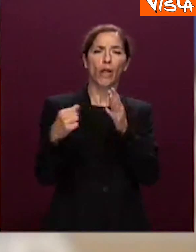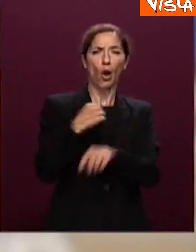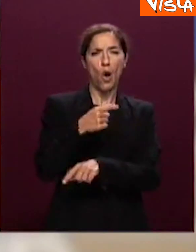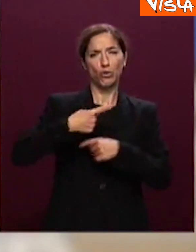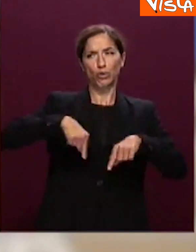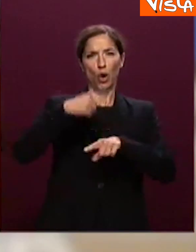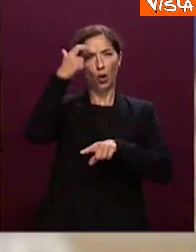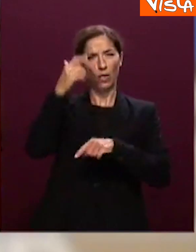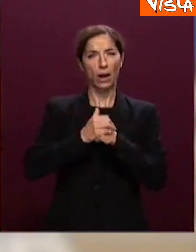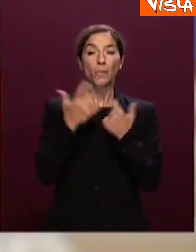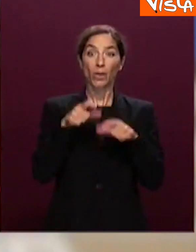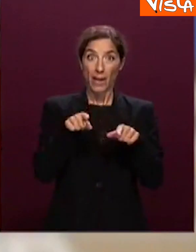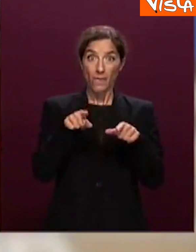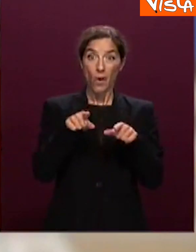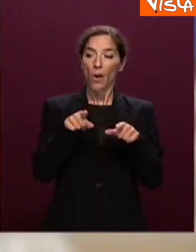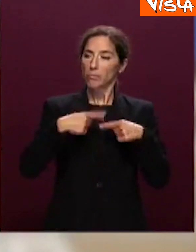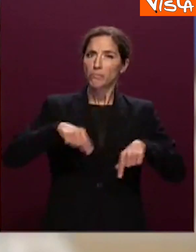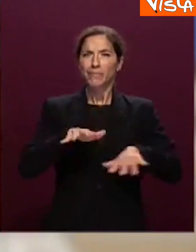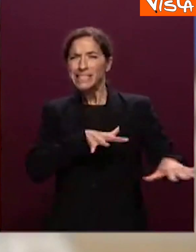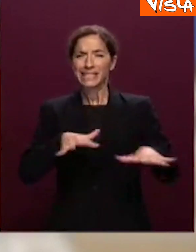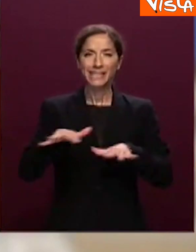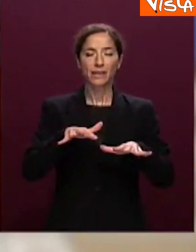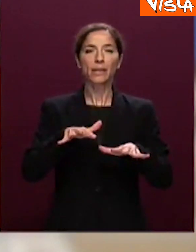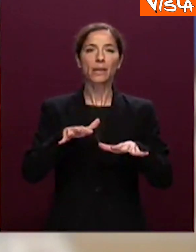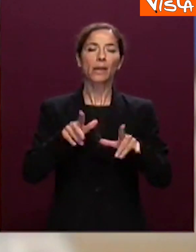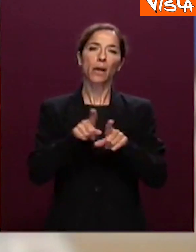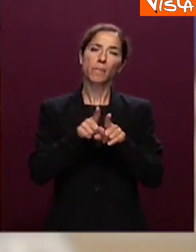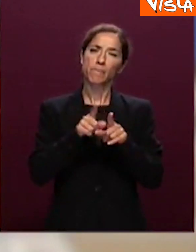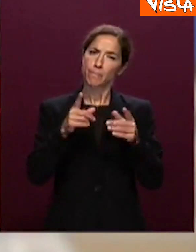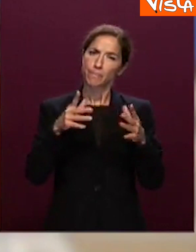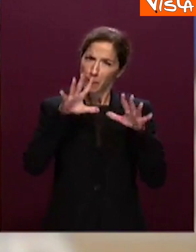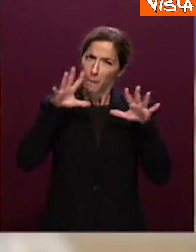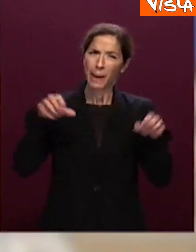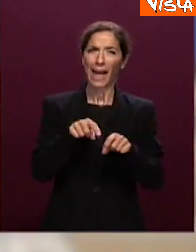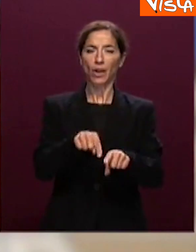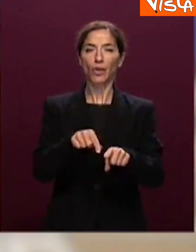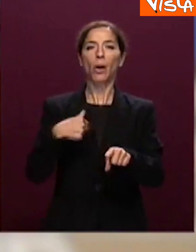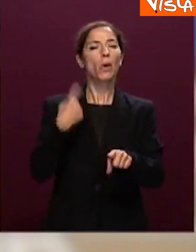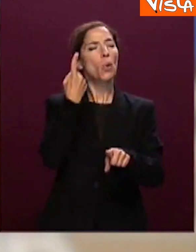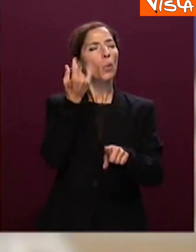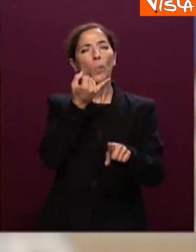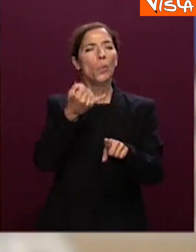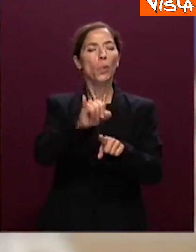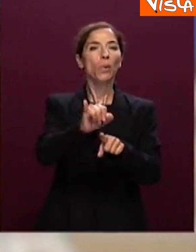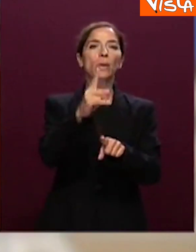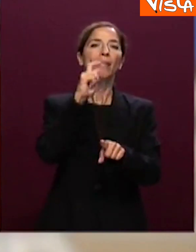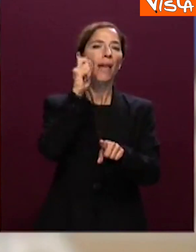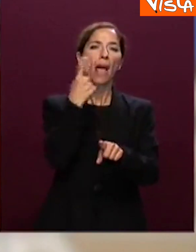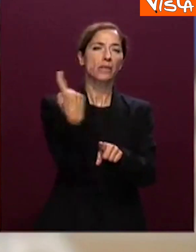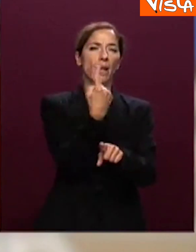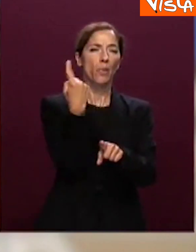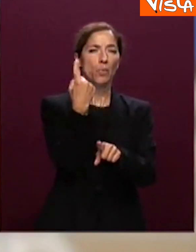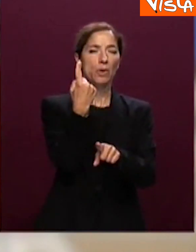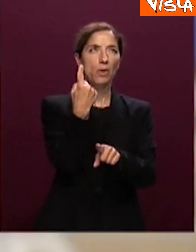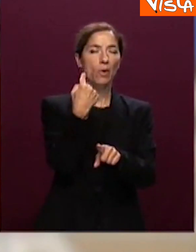Alla fine di questa avventura a me interesserà una cosa sola, sapere che